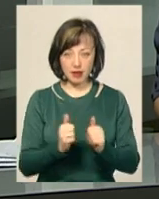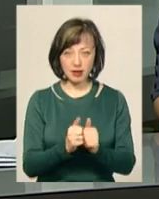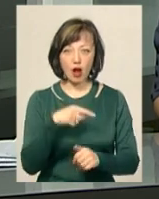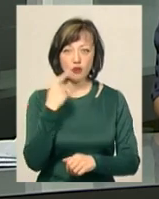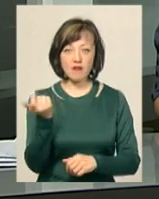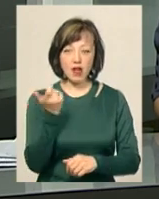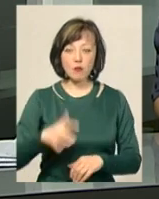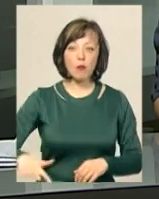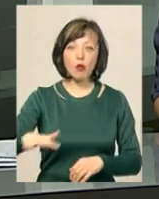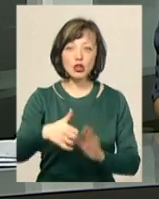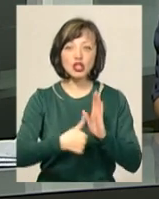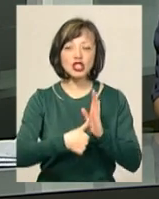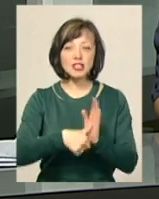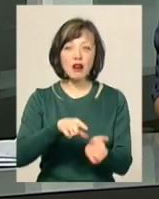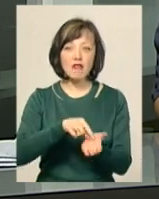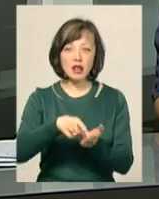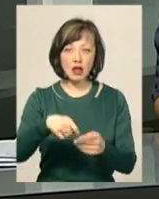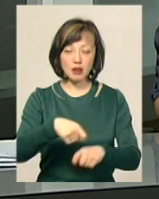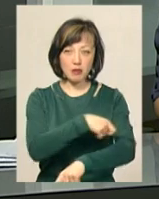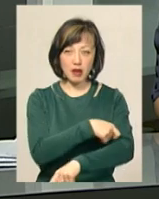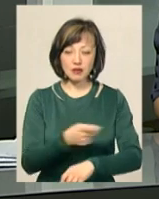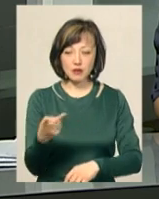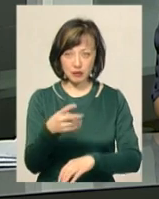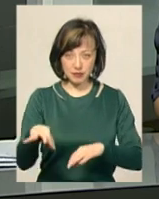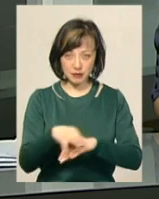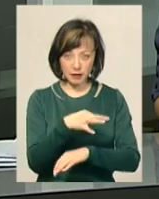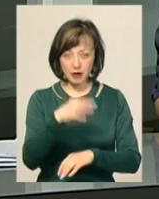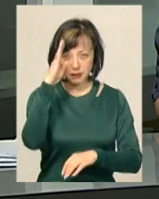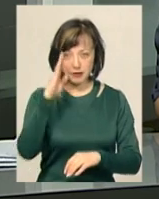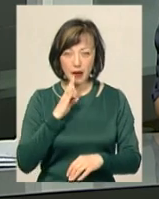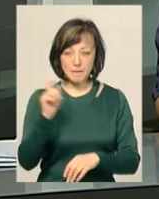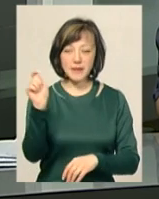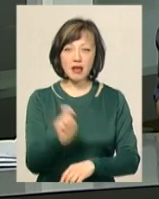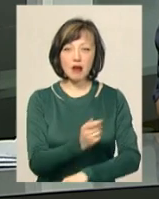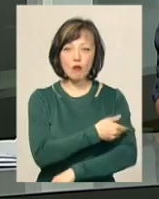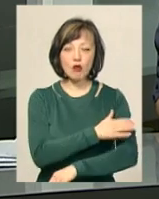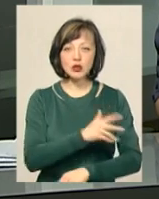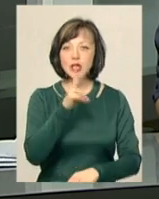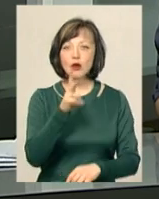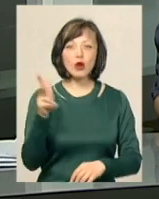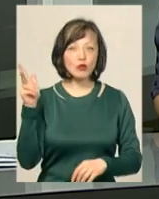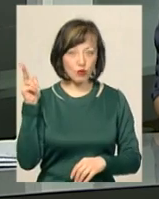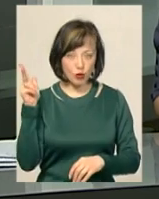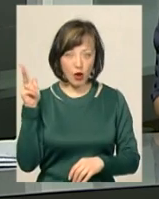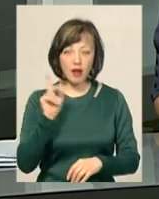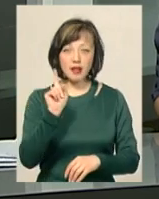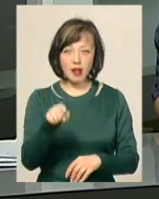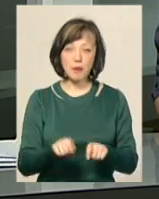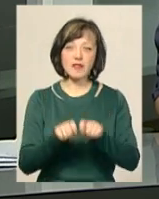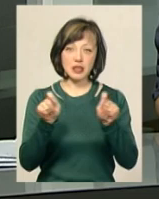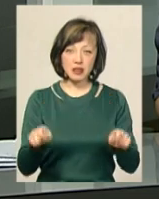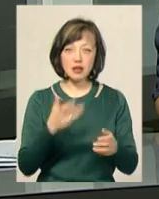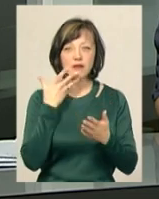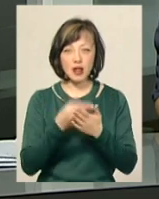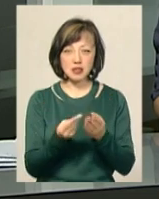Його площа – 6 квадратних метрів. Подружжя Ірини та Олега Ярових переїхали до Варшави майже три роки тому. Там і відкрили